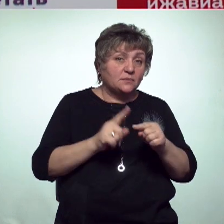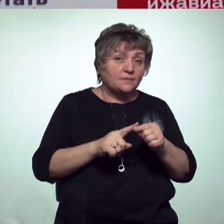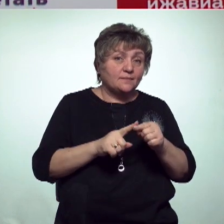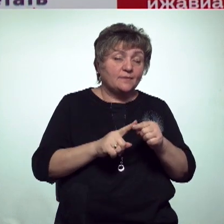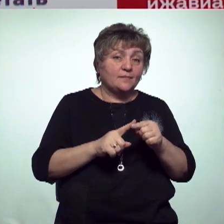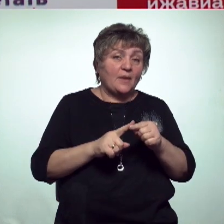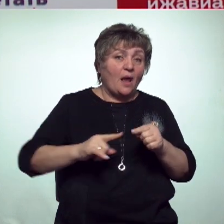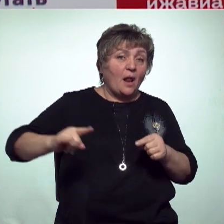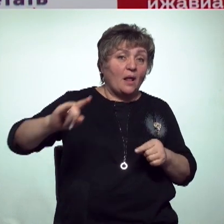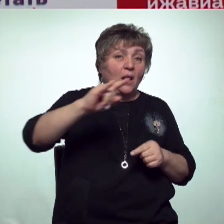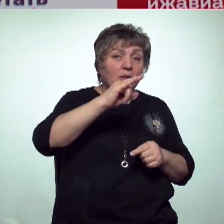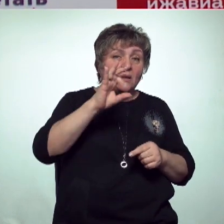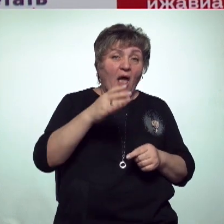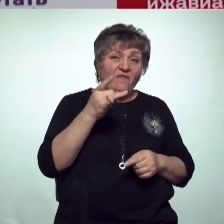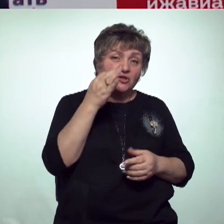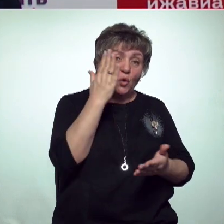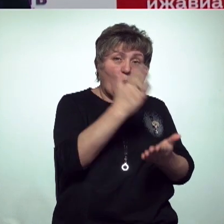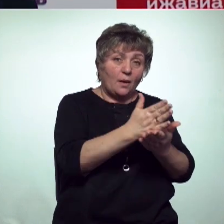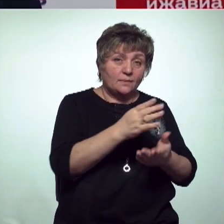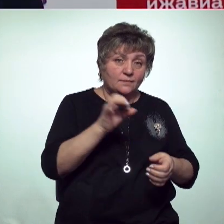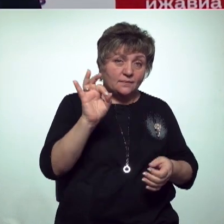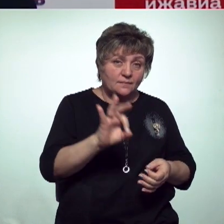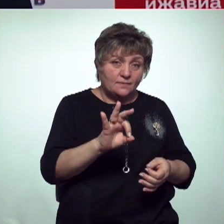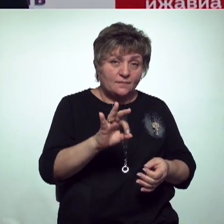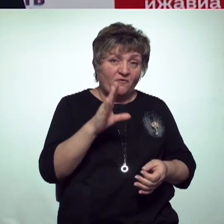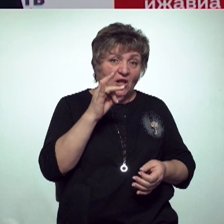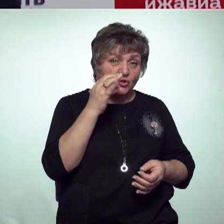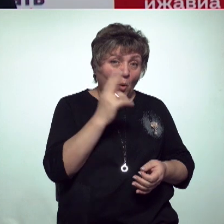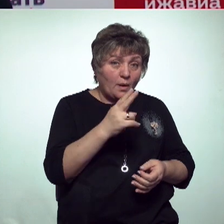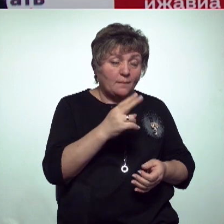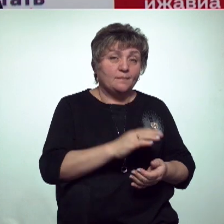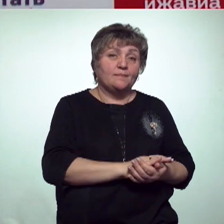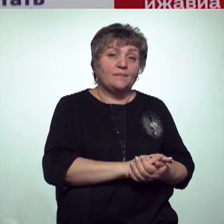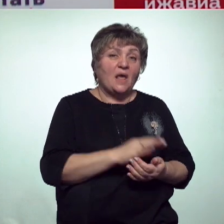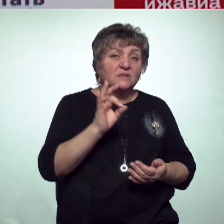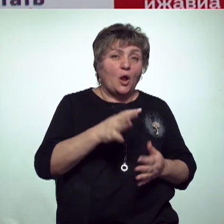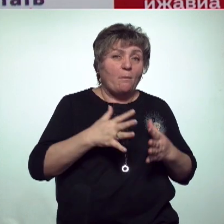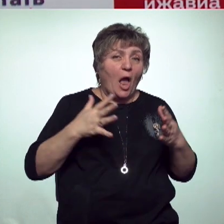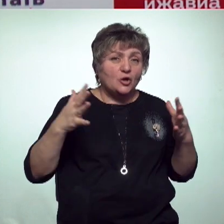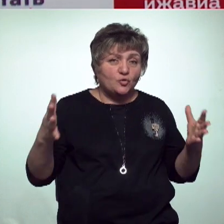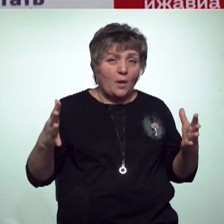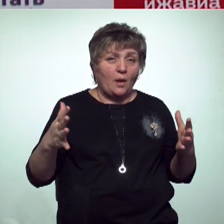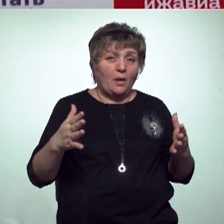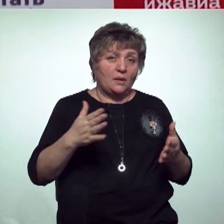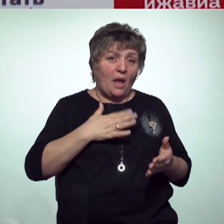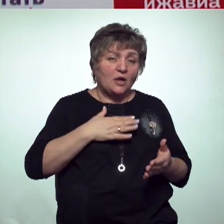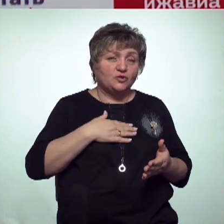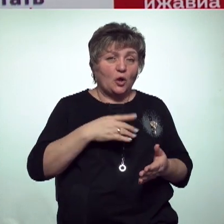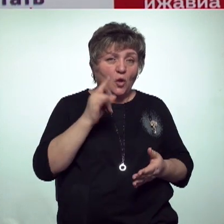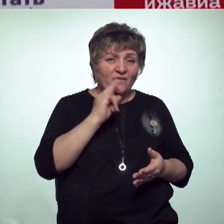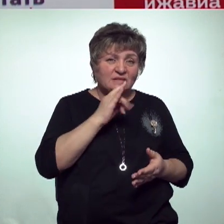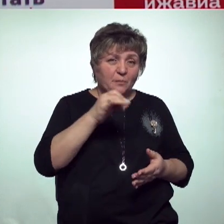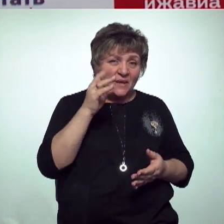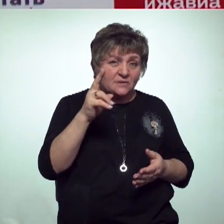появилась летать сразу на восток, минуя другие трансферные узлы. Сразу большой наш второй хаб в Новосибирск.